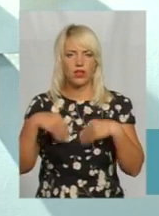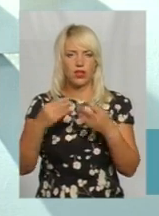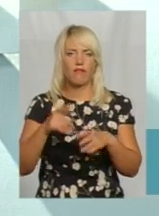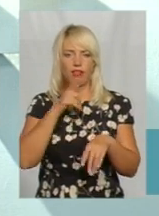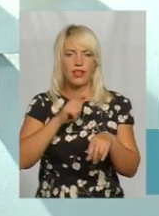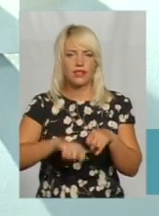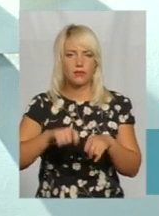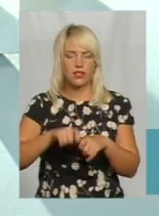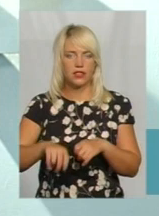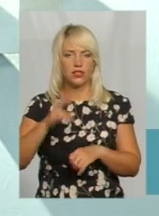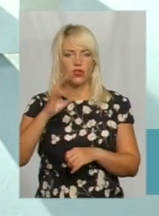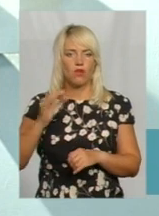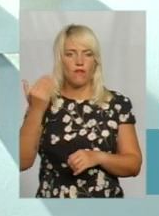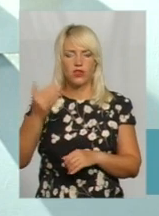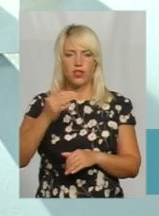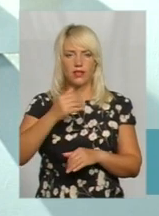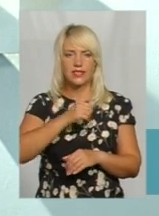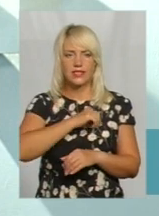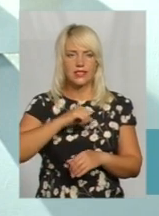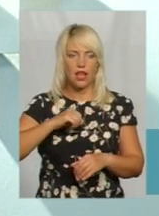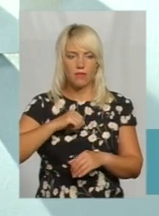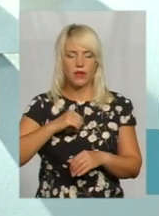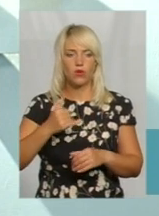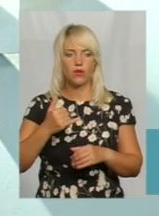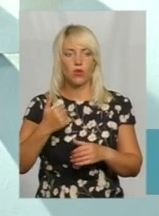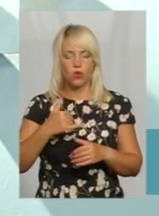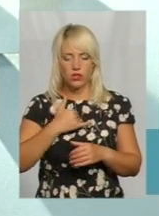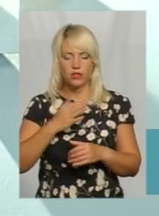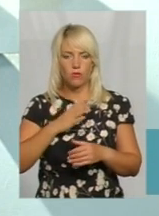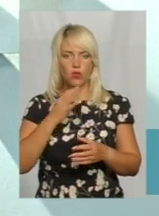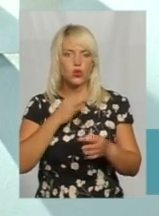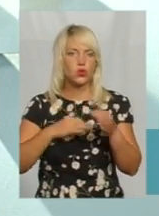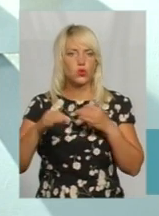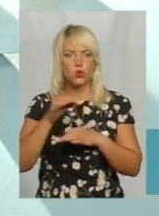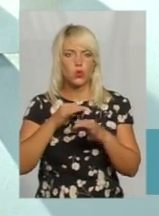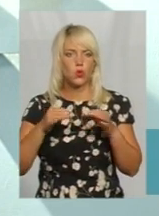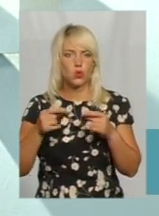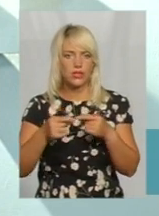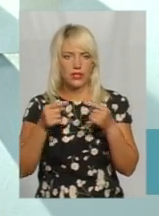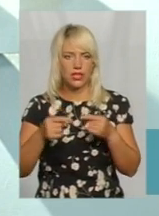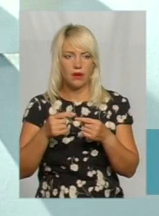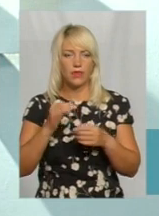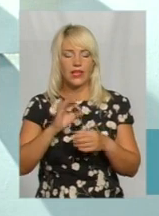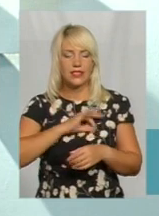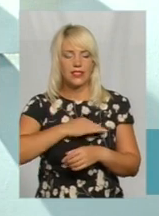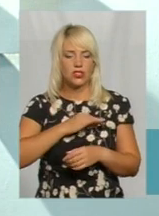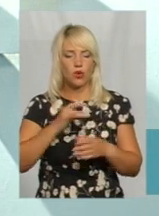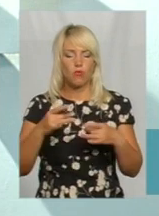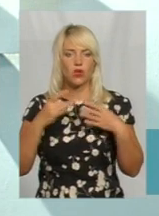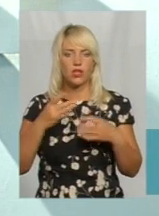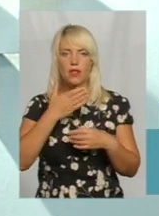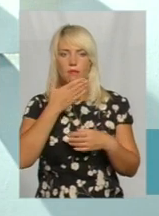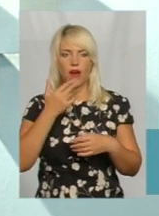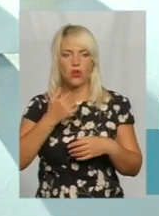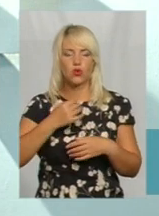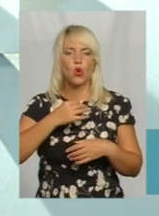інше, але вони не можуть. Вони самі вияснюють. У нас була дискусія з цими органами. Слідчі пояснюють, що вони не мають досвіду в таких